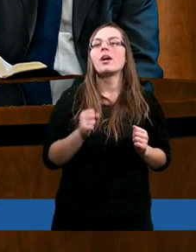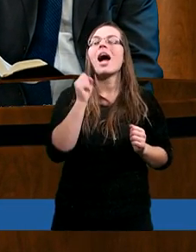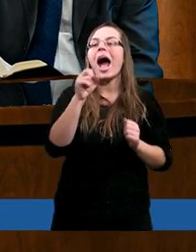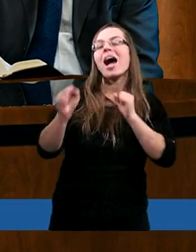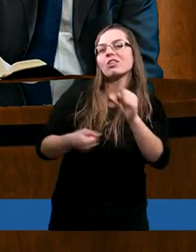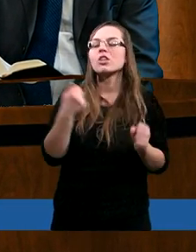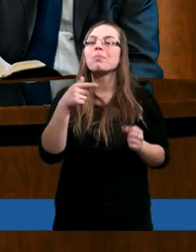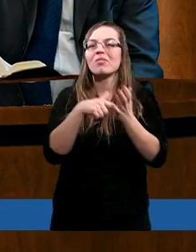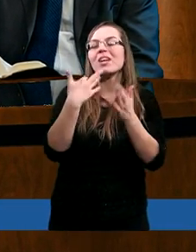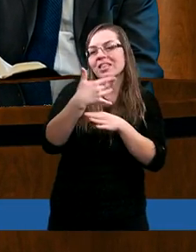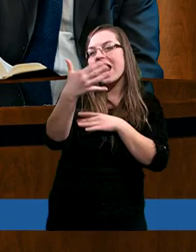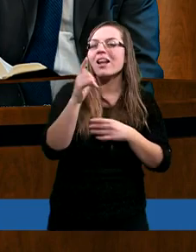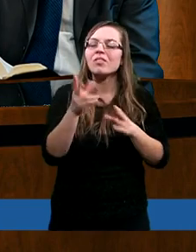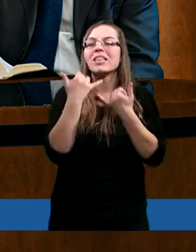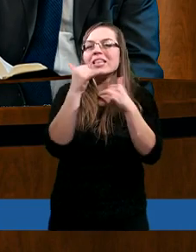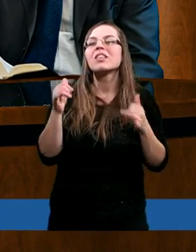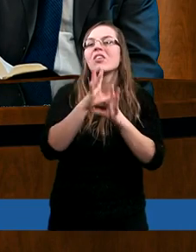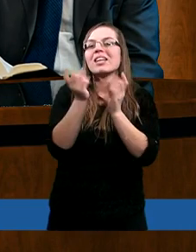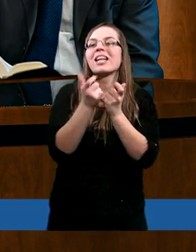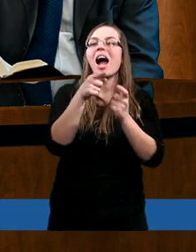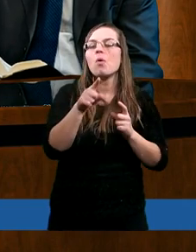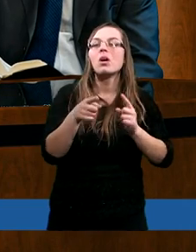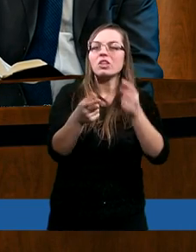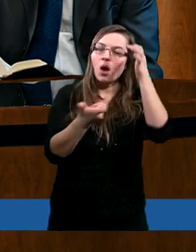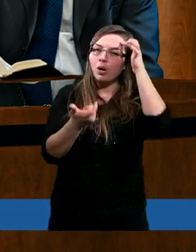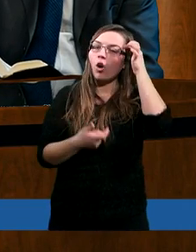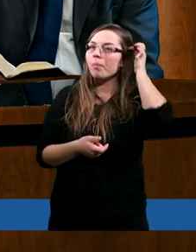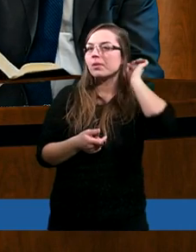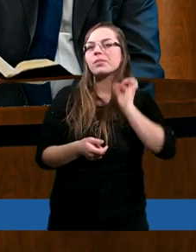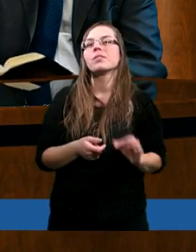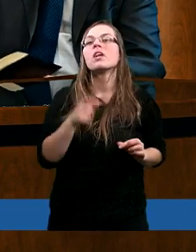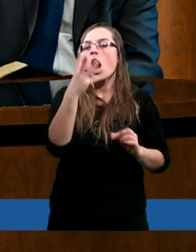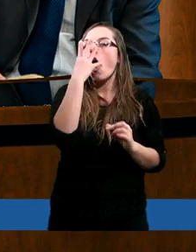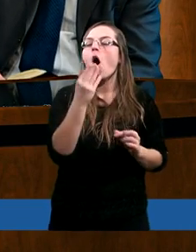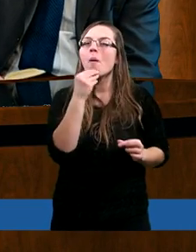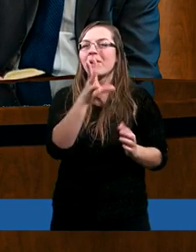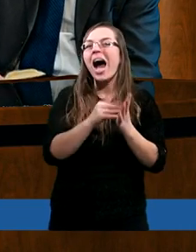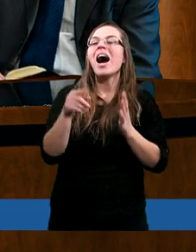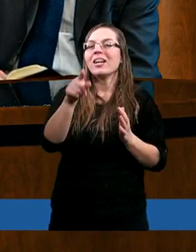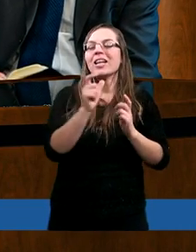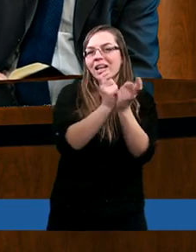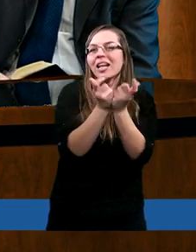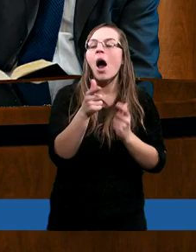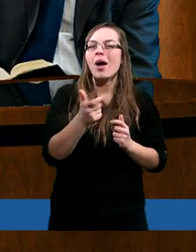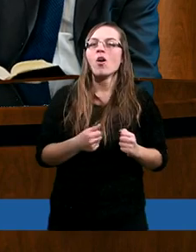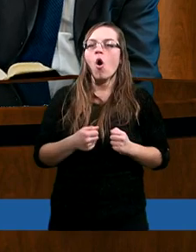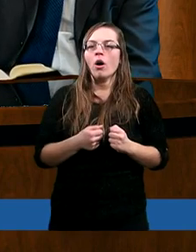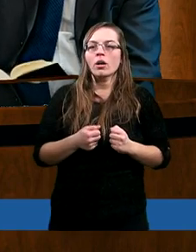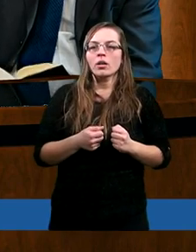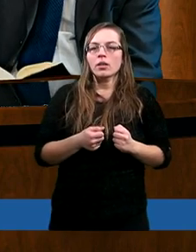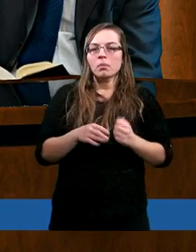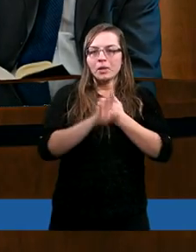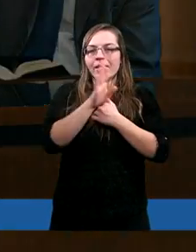Ażeby i dalej te wszystkie, cały wynik obrad tego I synodu jest